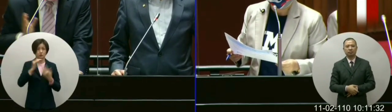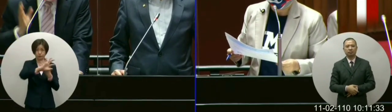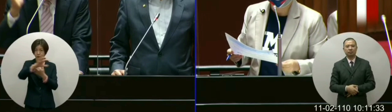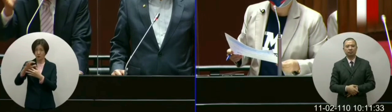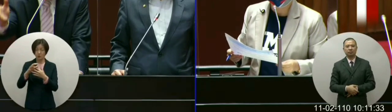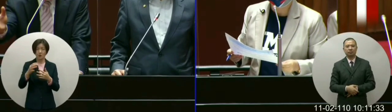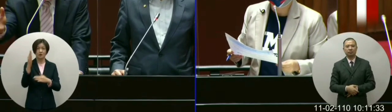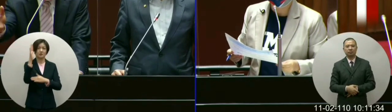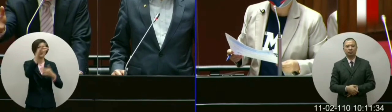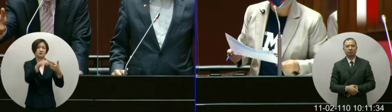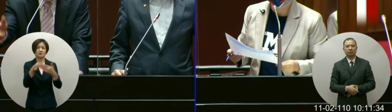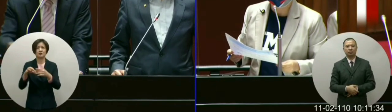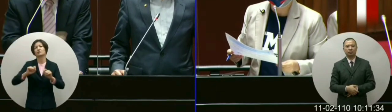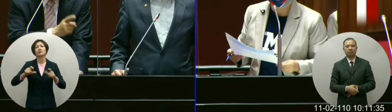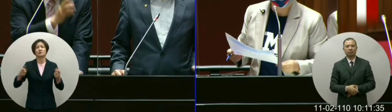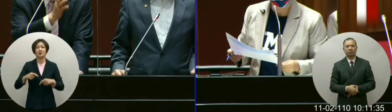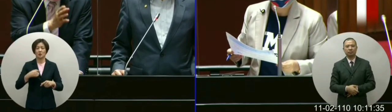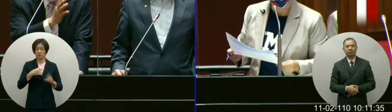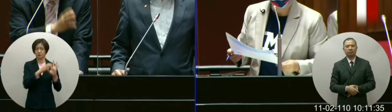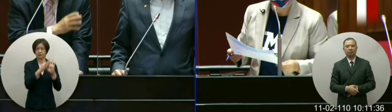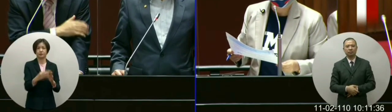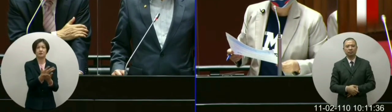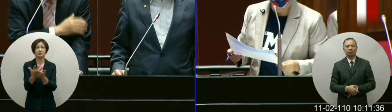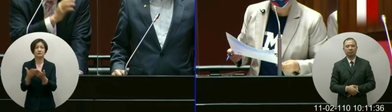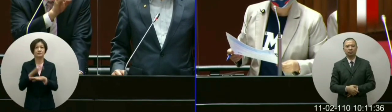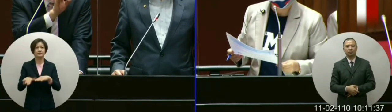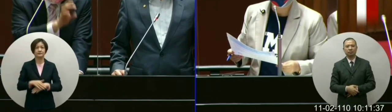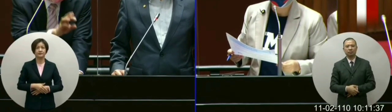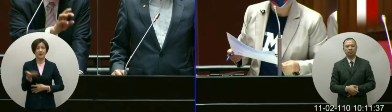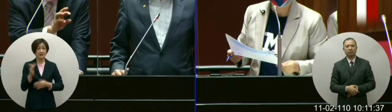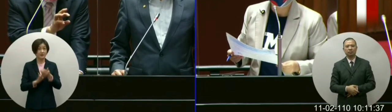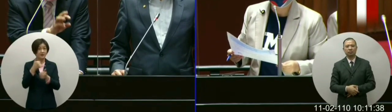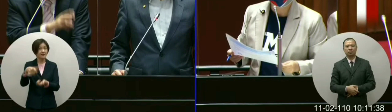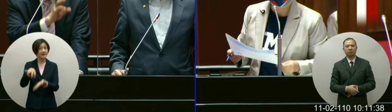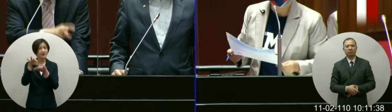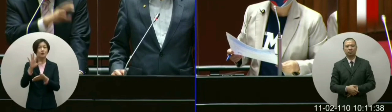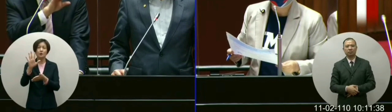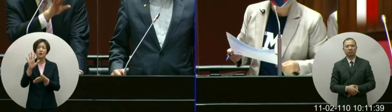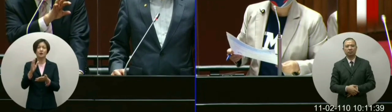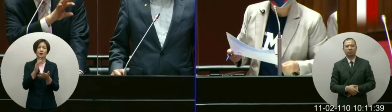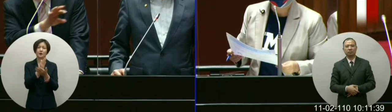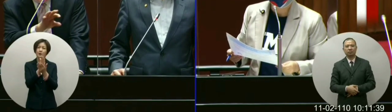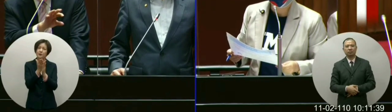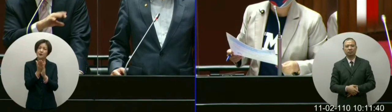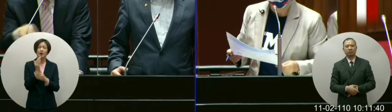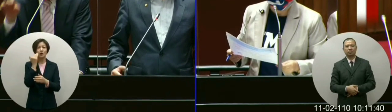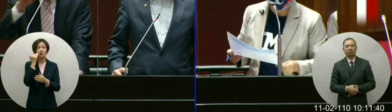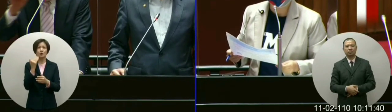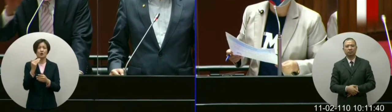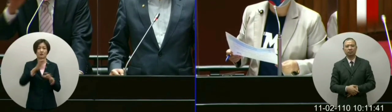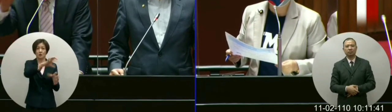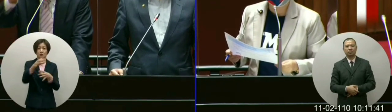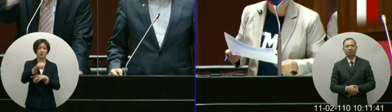政策我们会持续跟他沟通另外委员特别指出来有某一种疫苗他如果还没有符合到